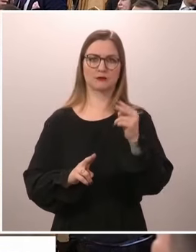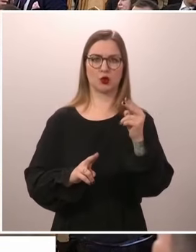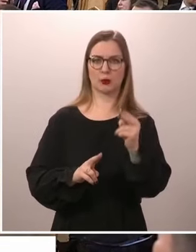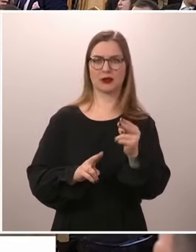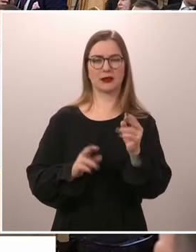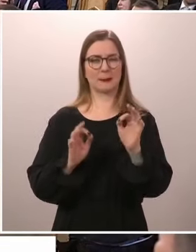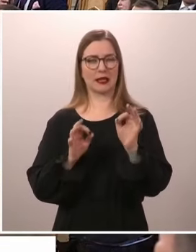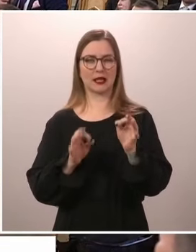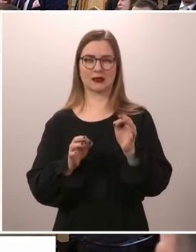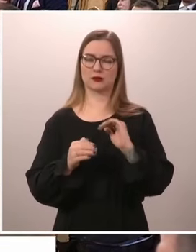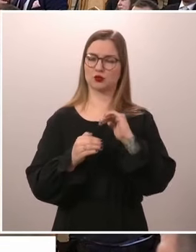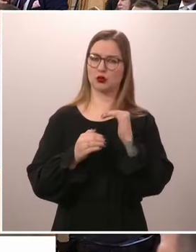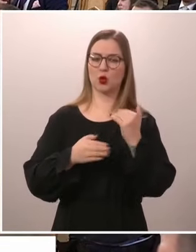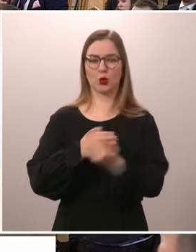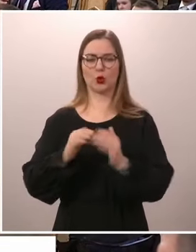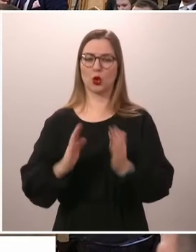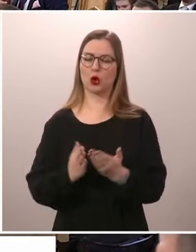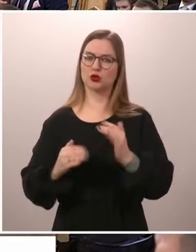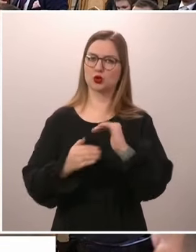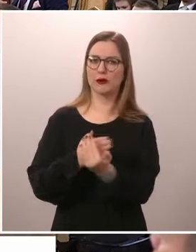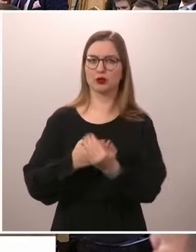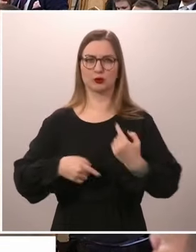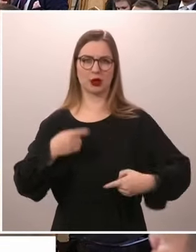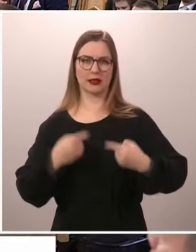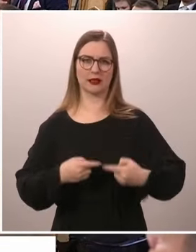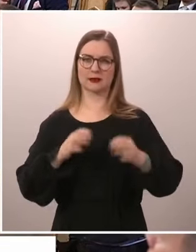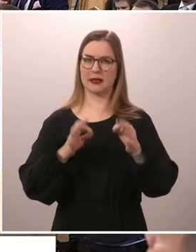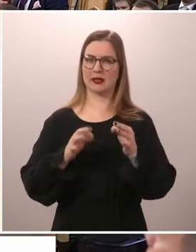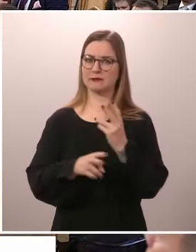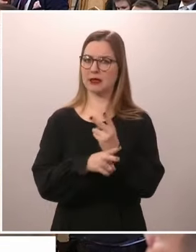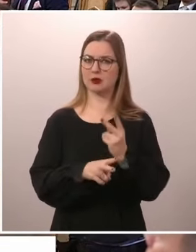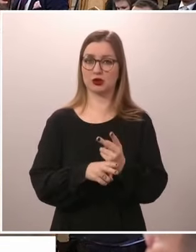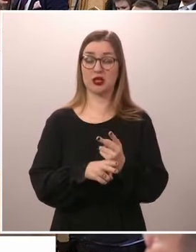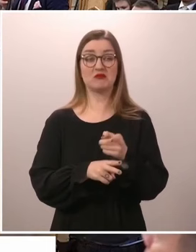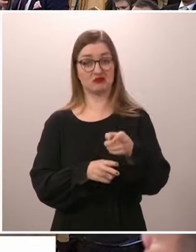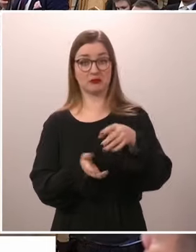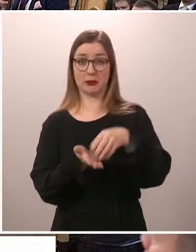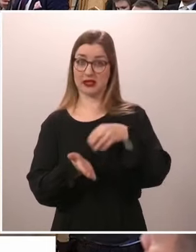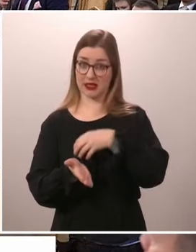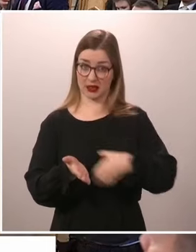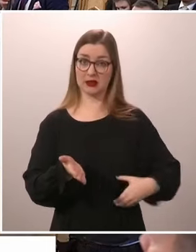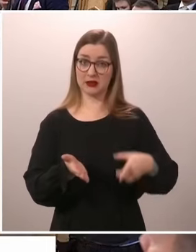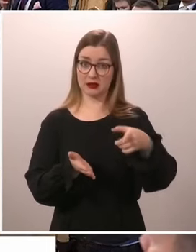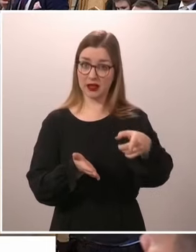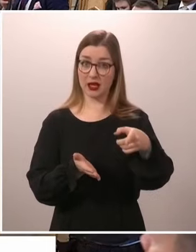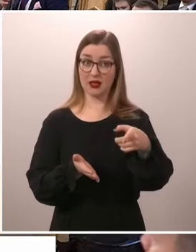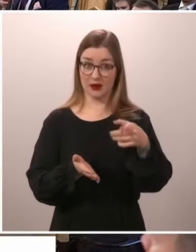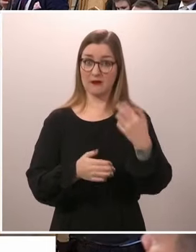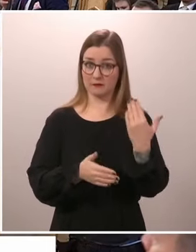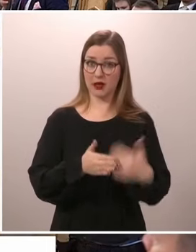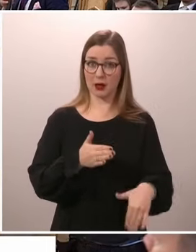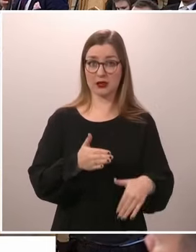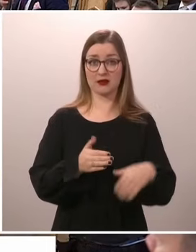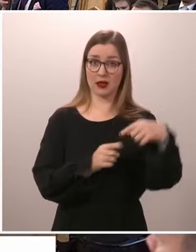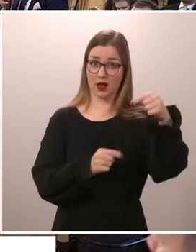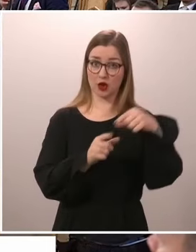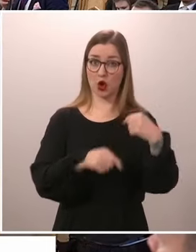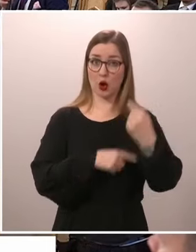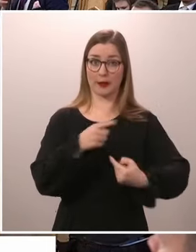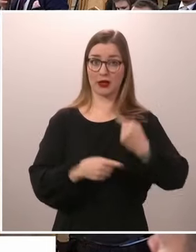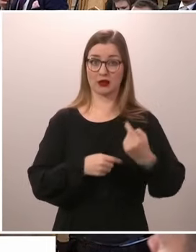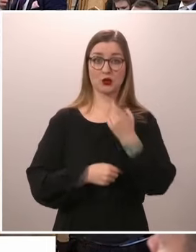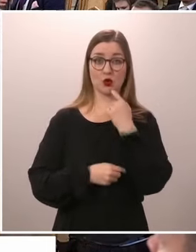turvallisuuspolitiikassa? Oletteko valmiita tasavallan presidenttinä lähettämään tarvittaessa suomalaisia sotilasyksiköitä Naton operaatioihin